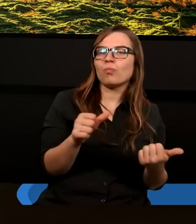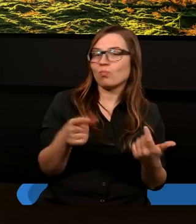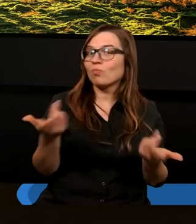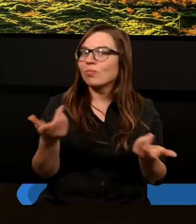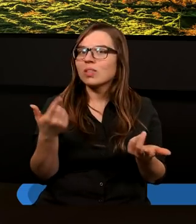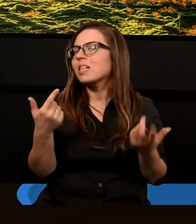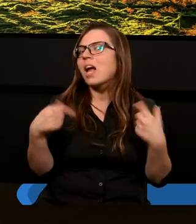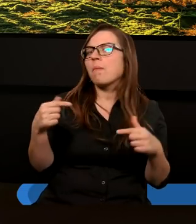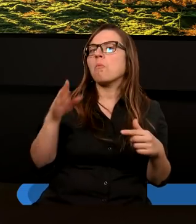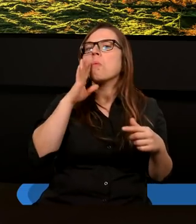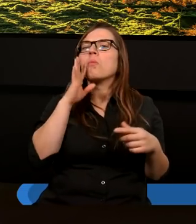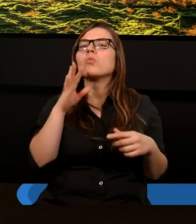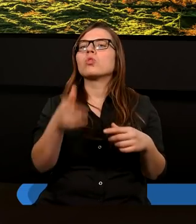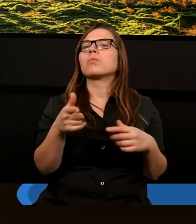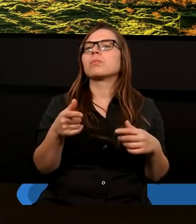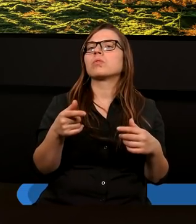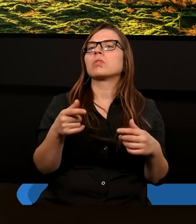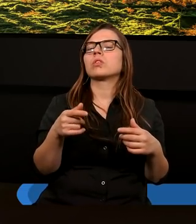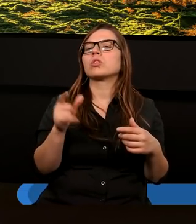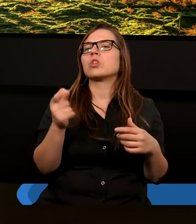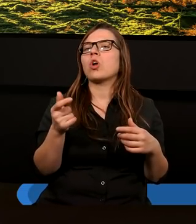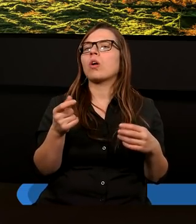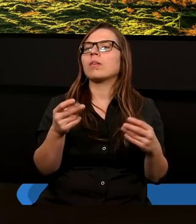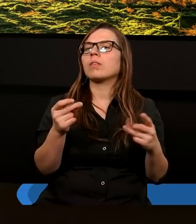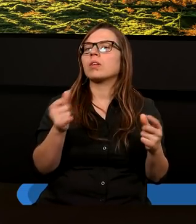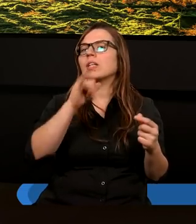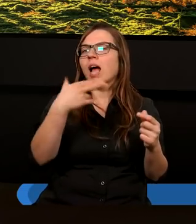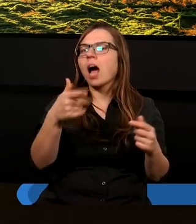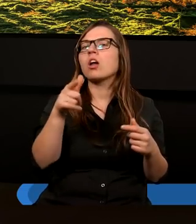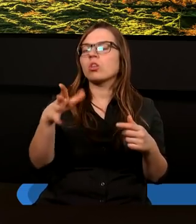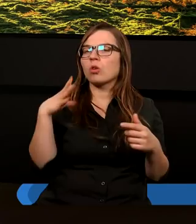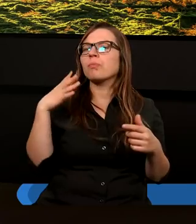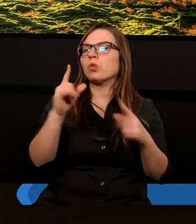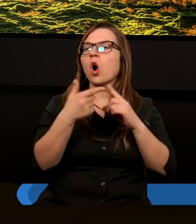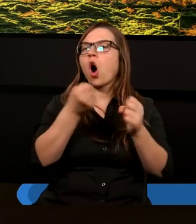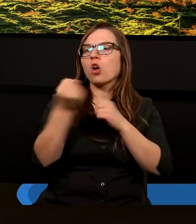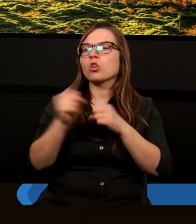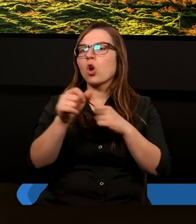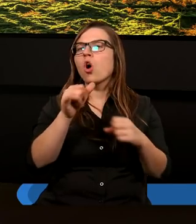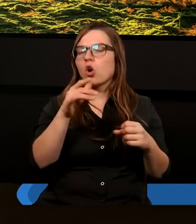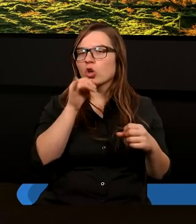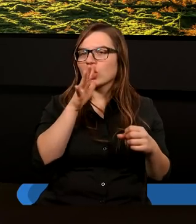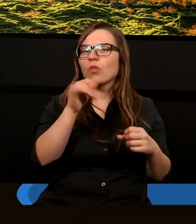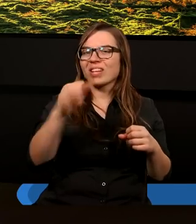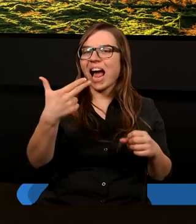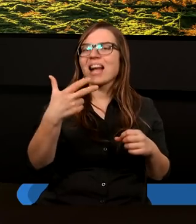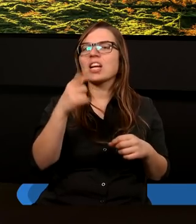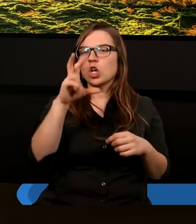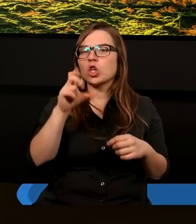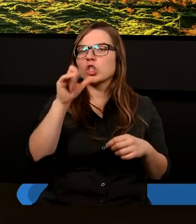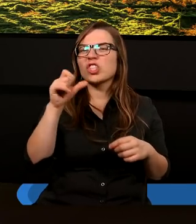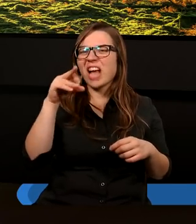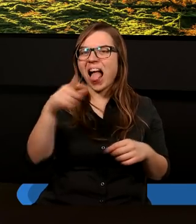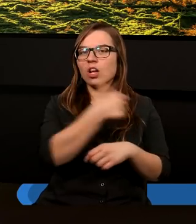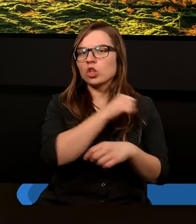nie było tak, że Jan wprowadził coś całkowicie nowego. Jan to odniósł do Żydów, Jan chrzciciel, tak? On po raz